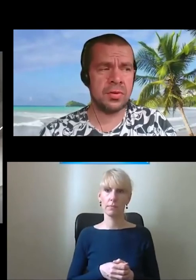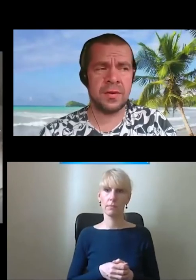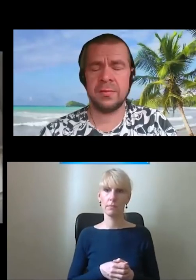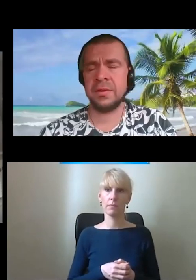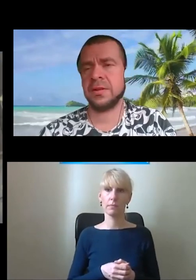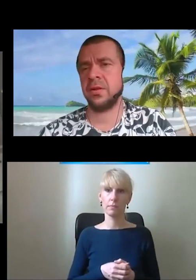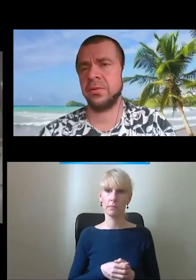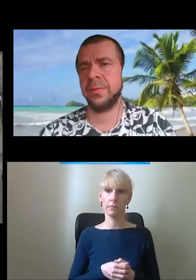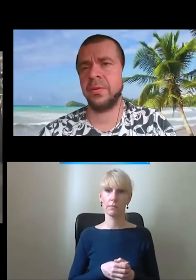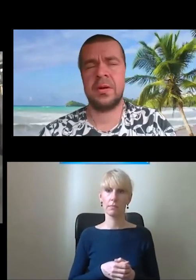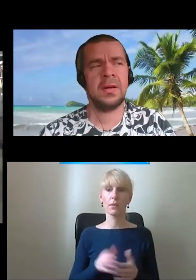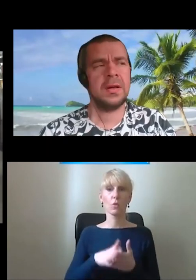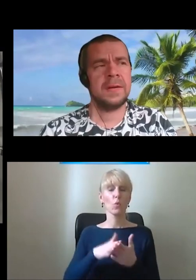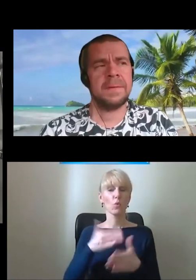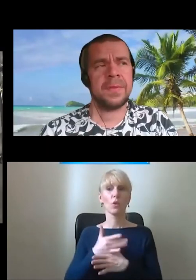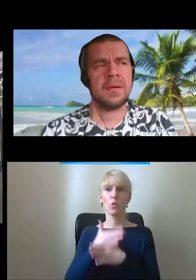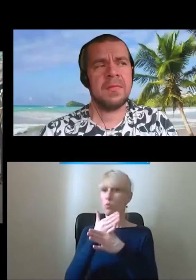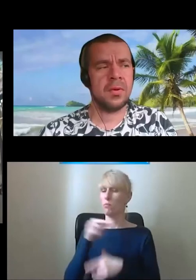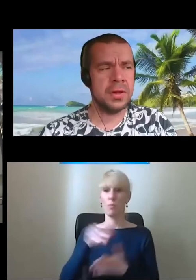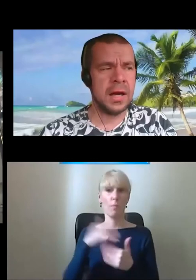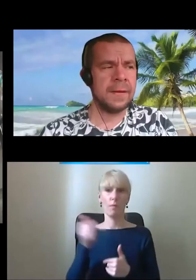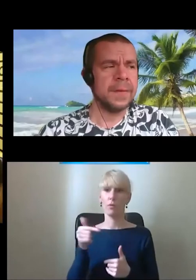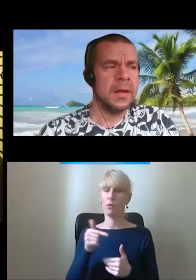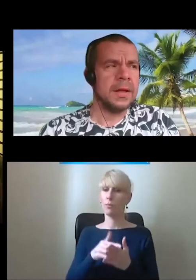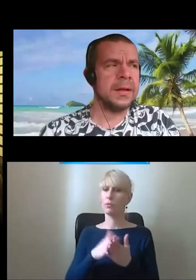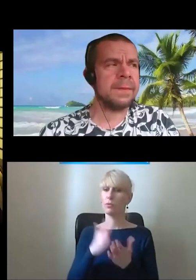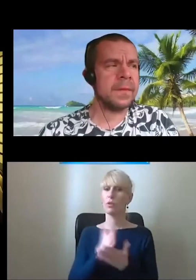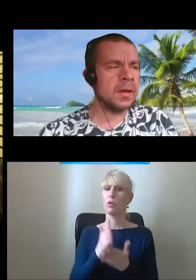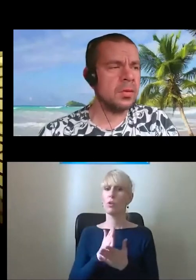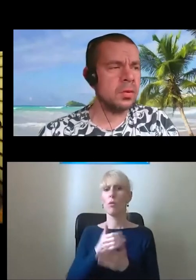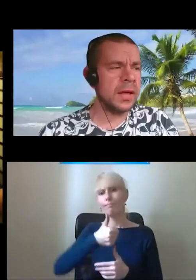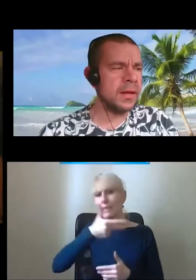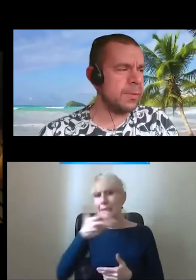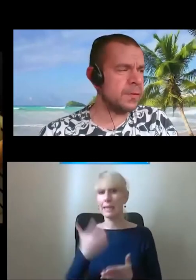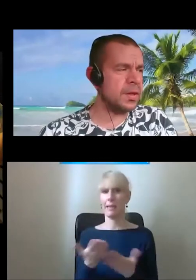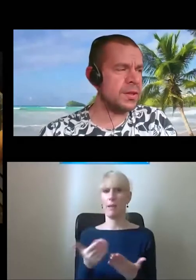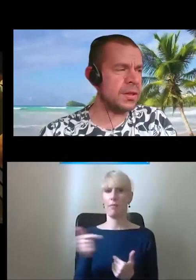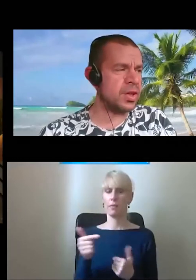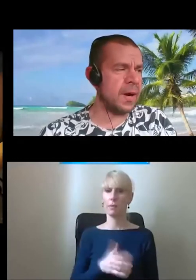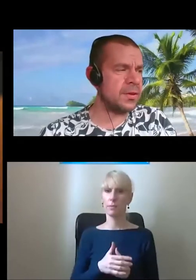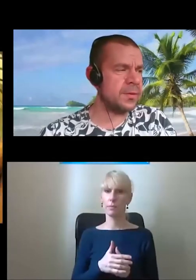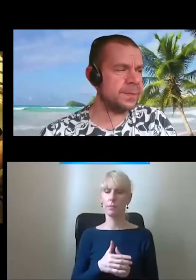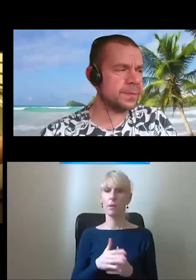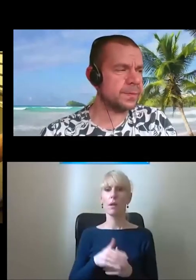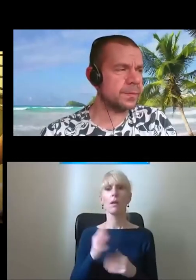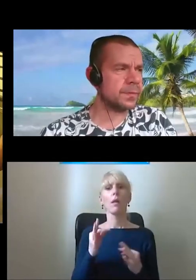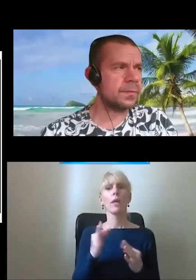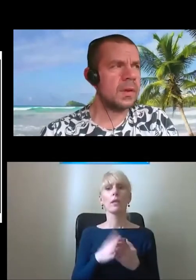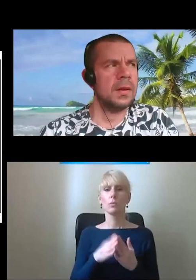I to jest kluczowe, żeby tych schodów było... Było kilka. Tutaj ja pozwolę się zatrzymać,